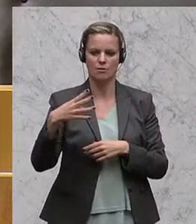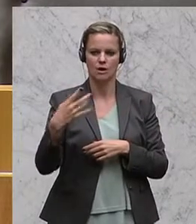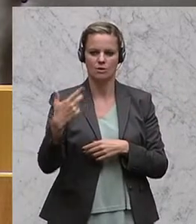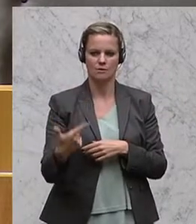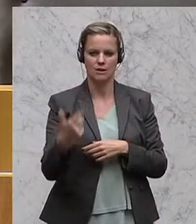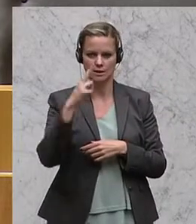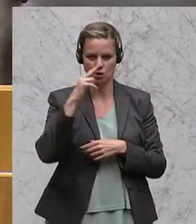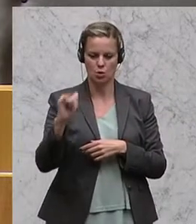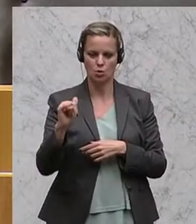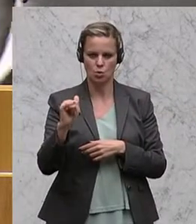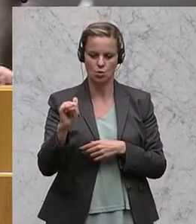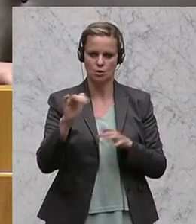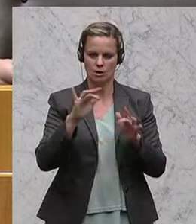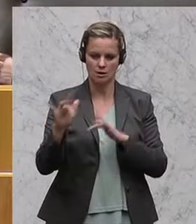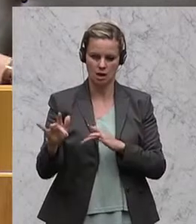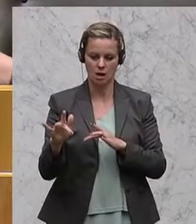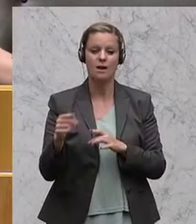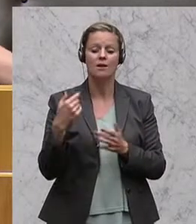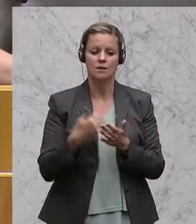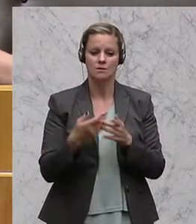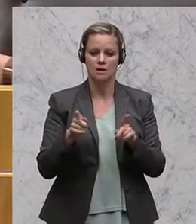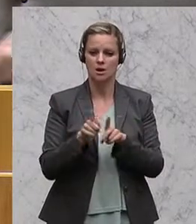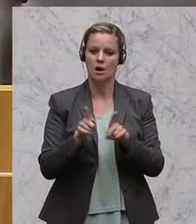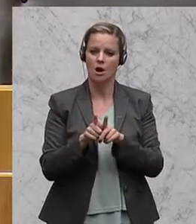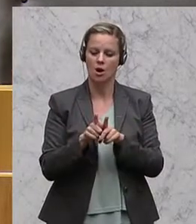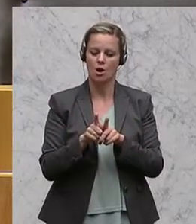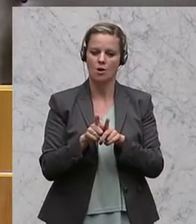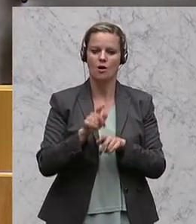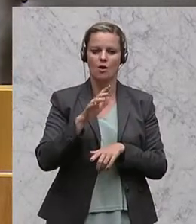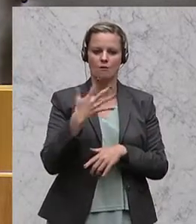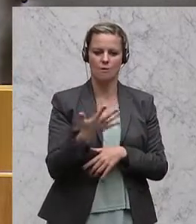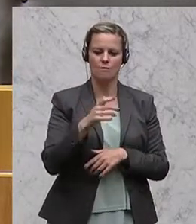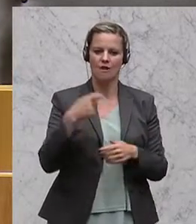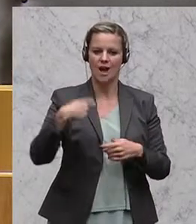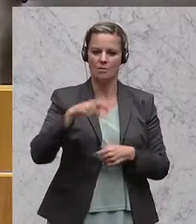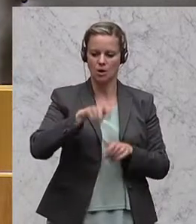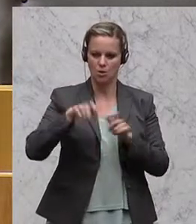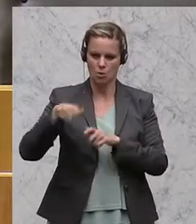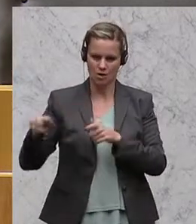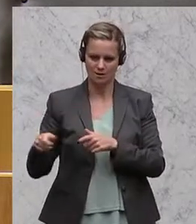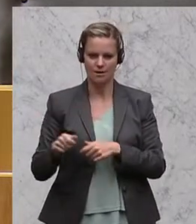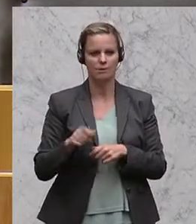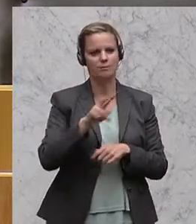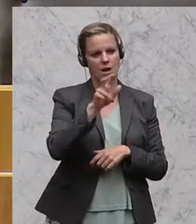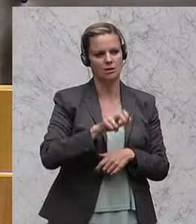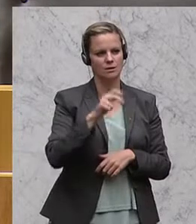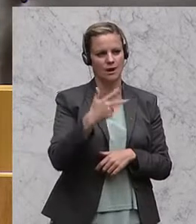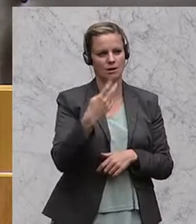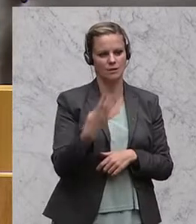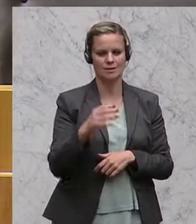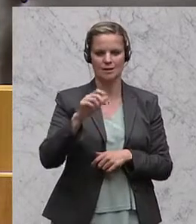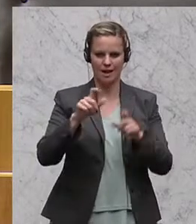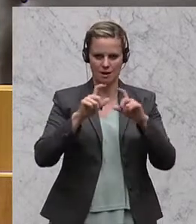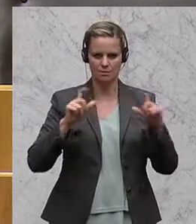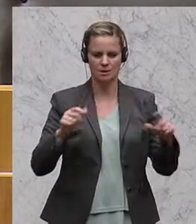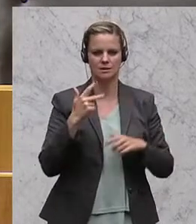Juni zu setzen. Und ferner liegt auch da ein von fünf Abgeordneten gemäß § 43 Absatz 3 der